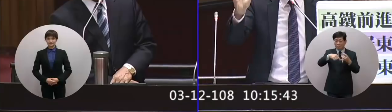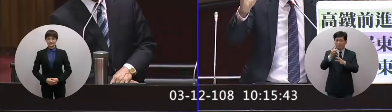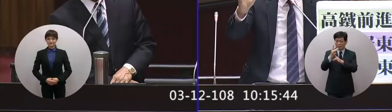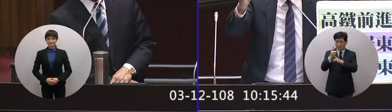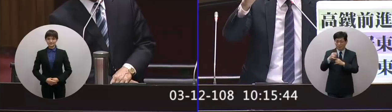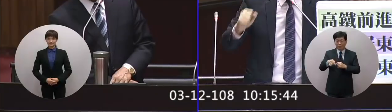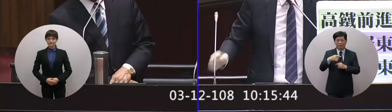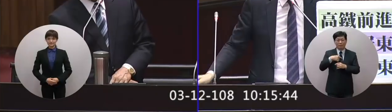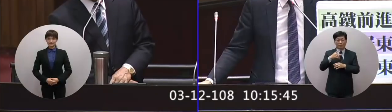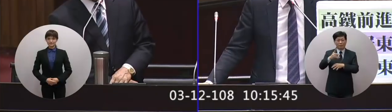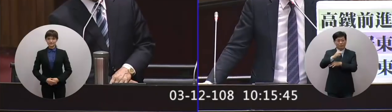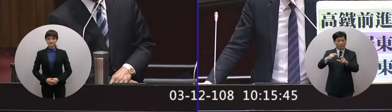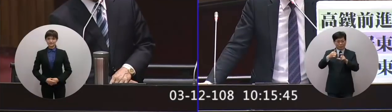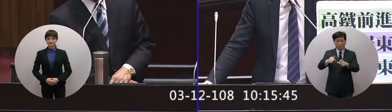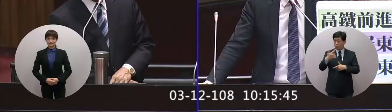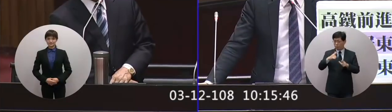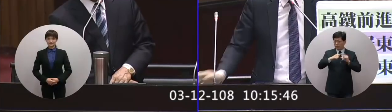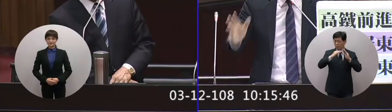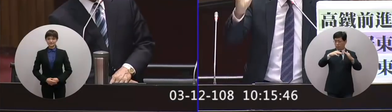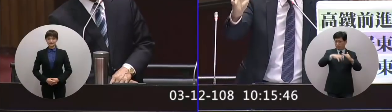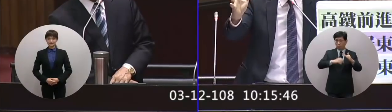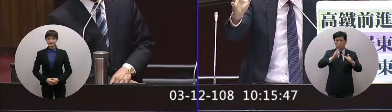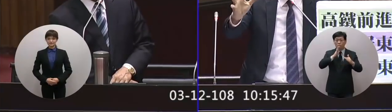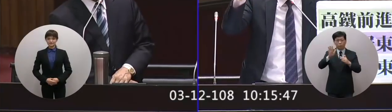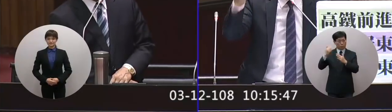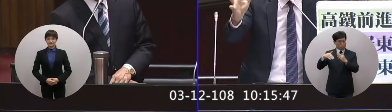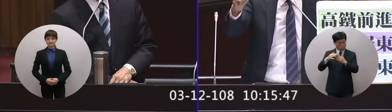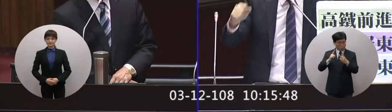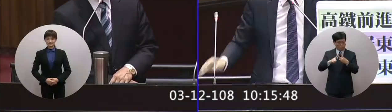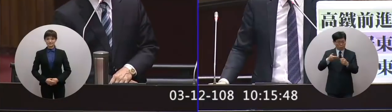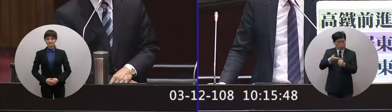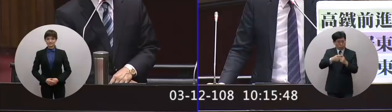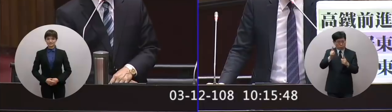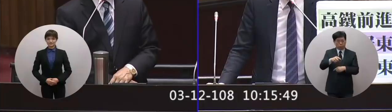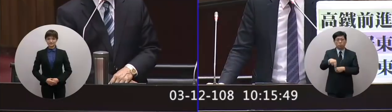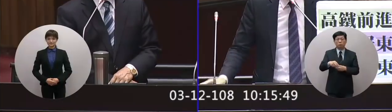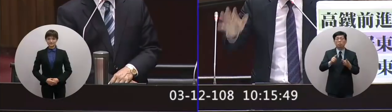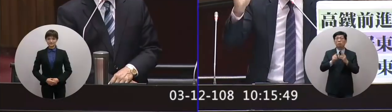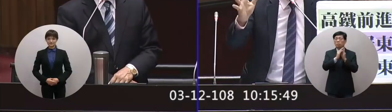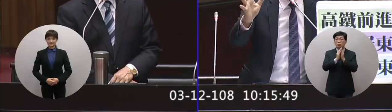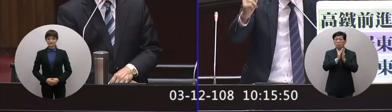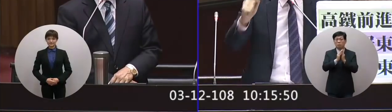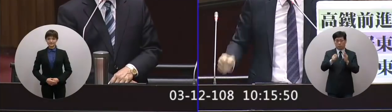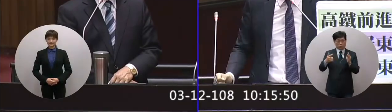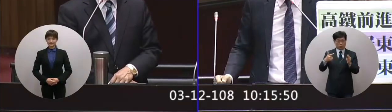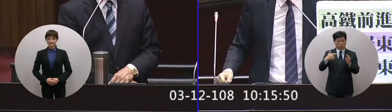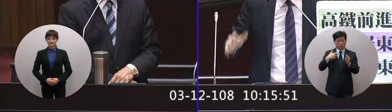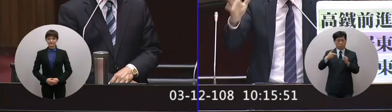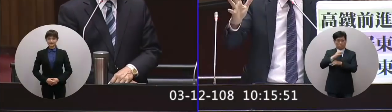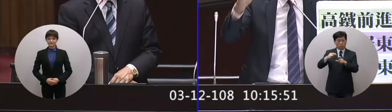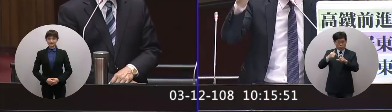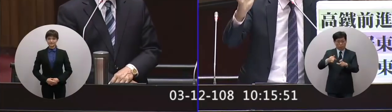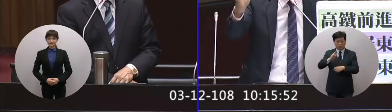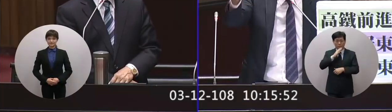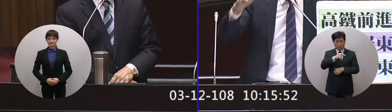科竹科雖然他不是在大都會但是他有學校有培養人才桃園雖然沒有科學園區